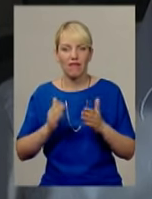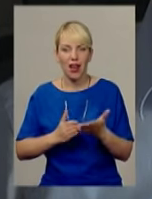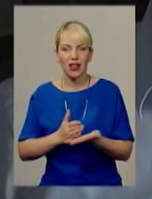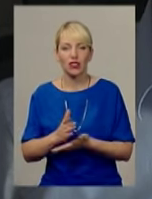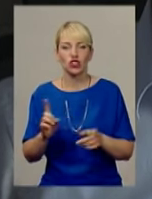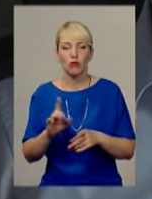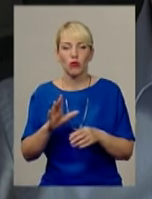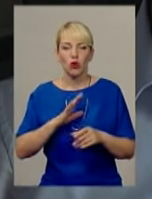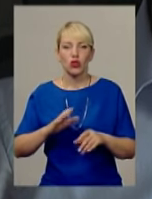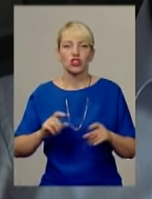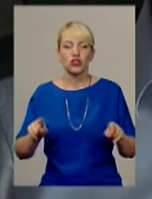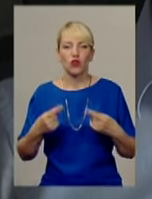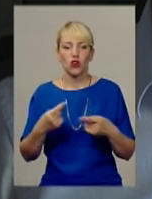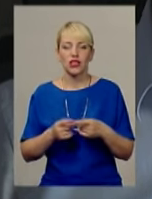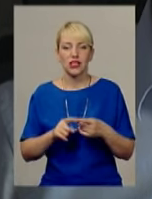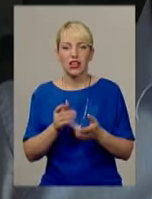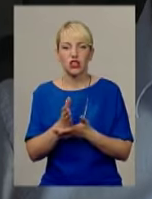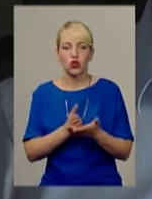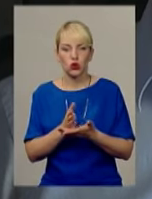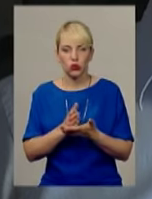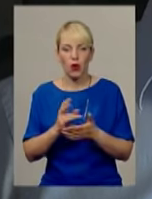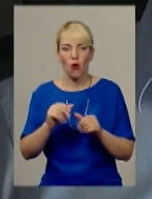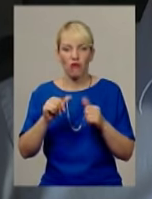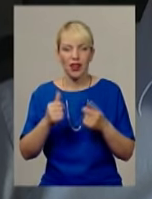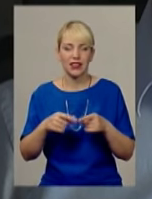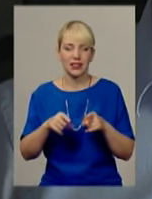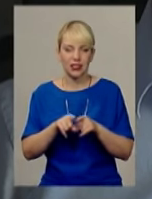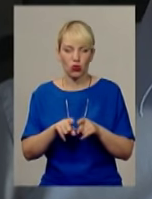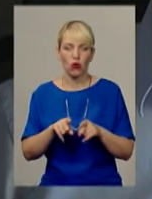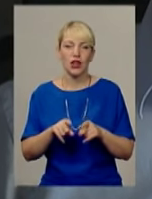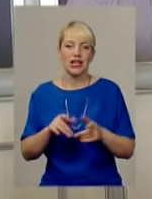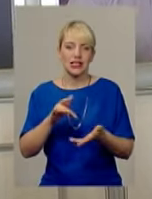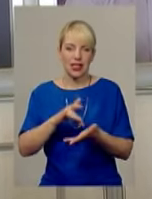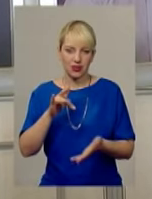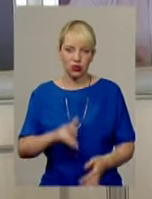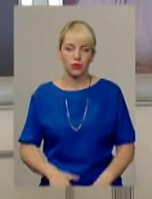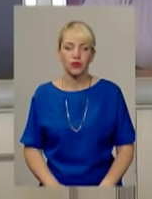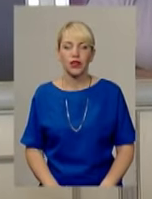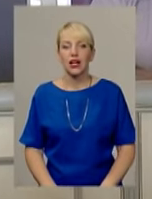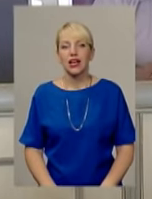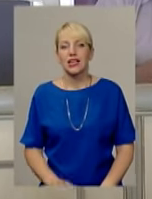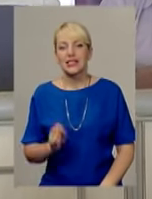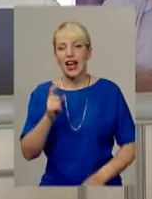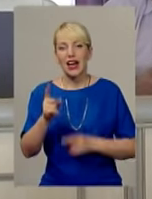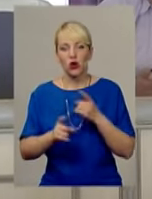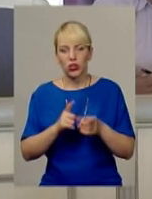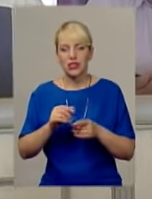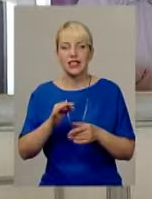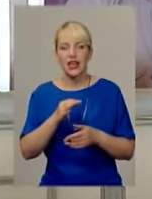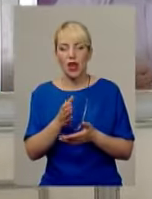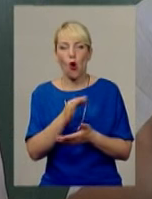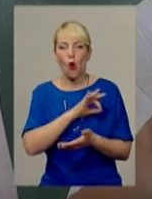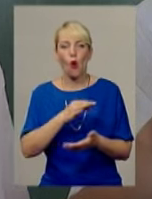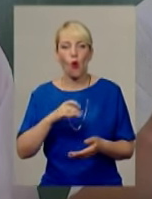створена ця служба у вигляді такого центру, на базі одного приміщення, і це логічно. За реорганізацією і обласні посадовці.